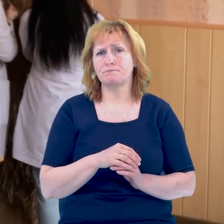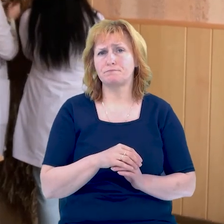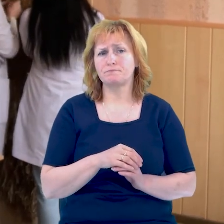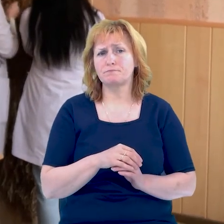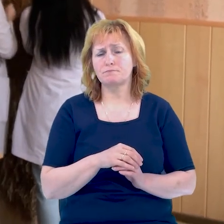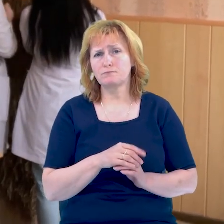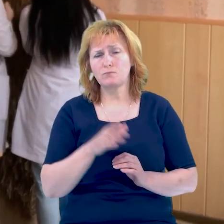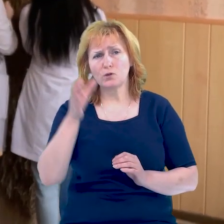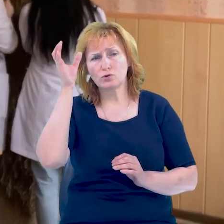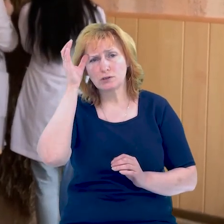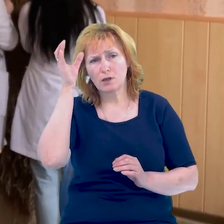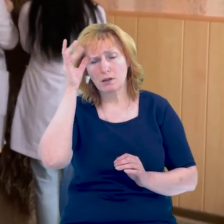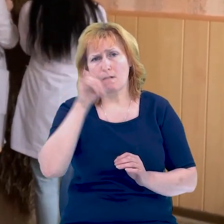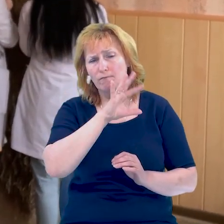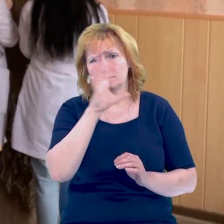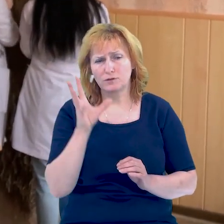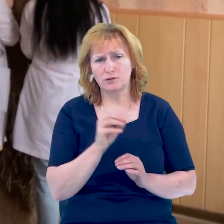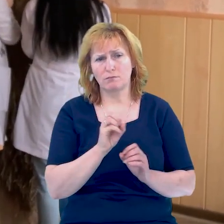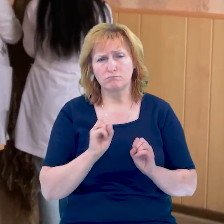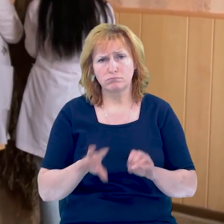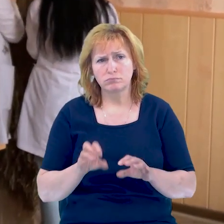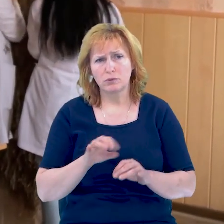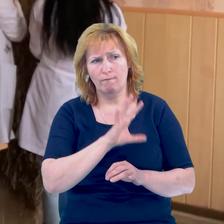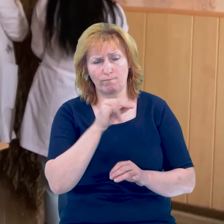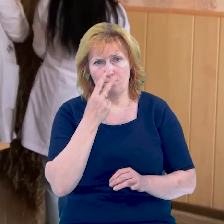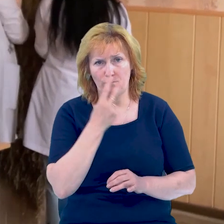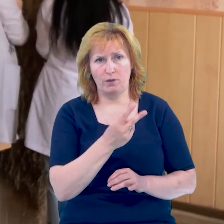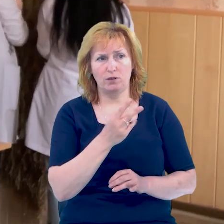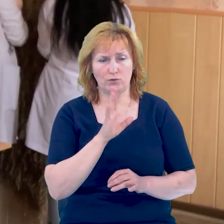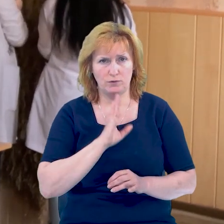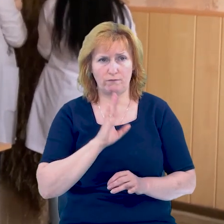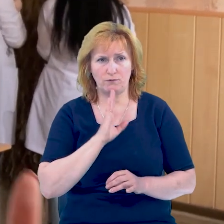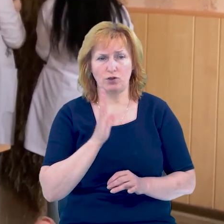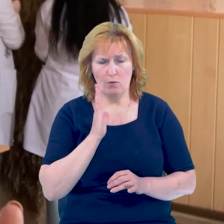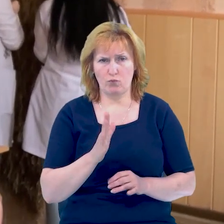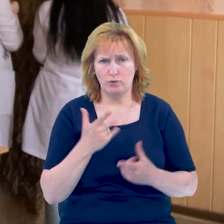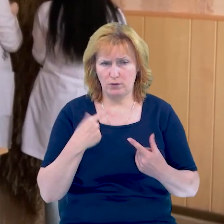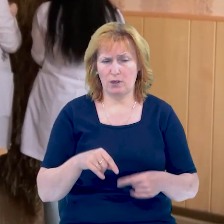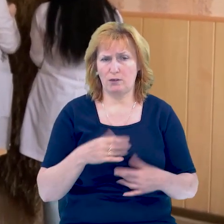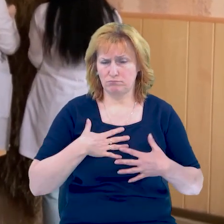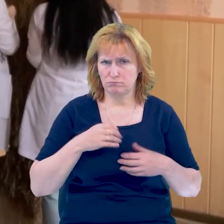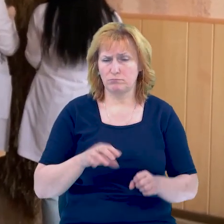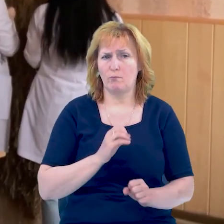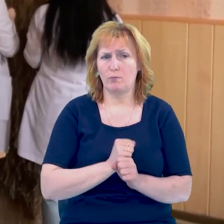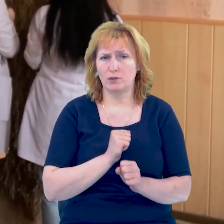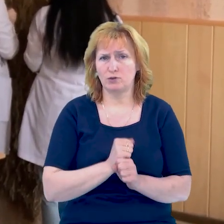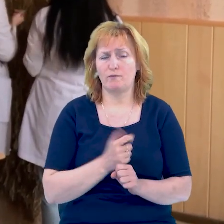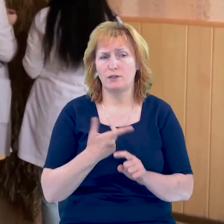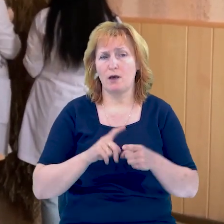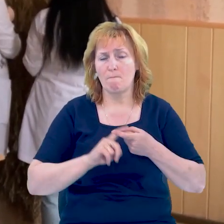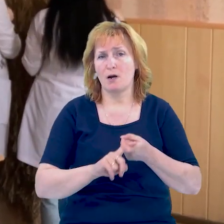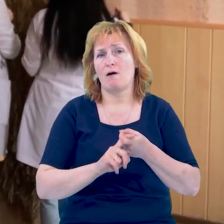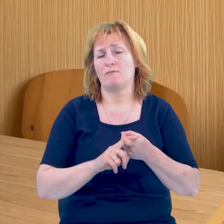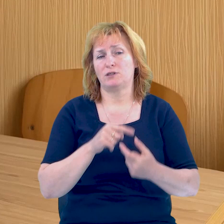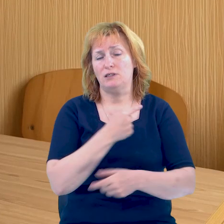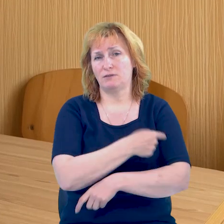знання, коли вона отримувала, видно було, що ця дитина буде десь працювати те, що пов'язано саме з